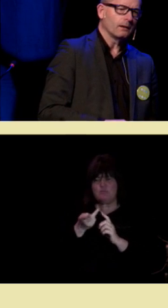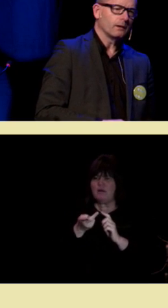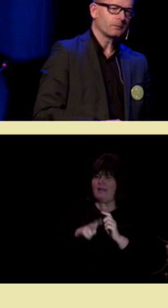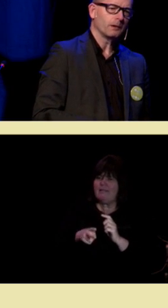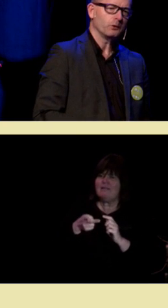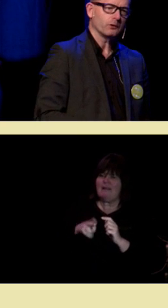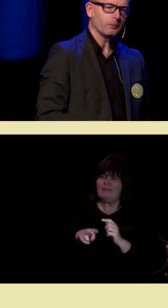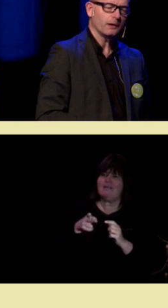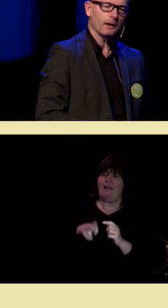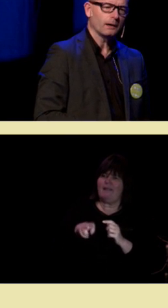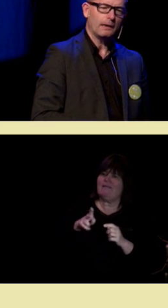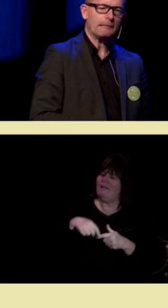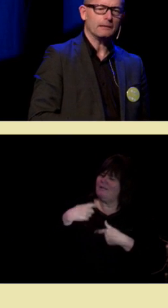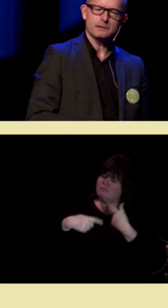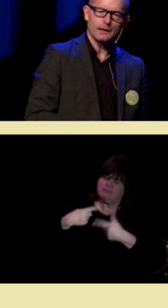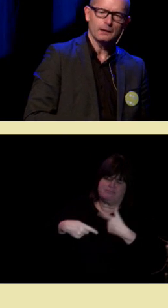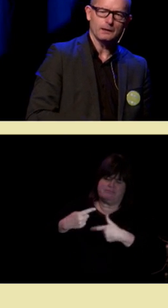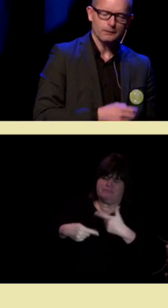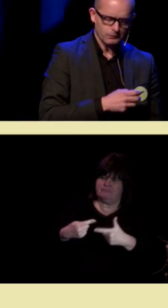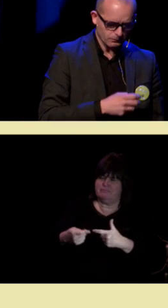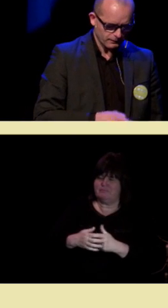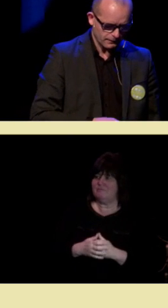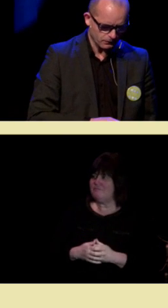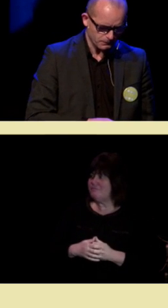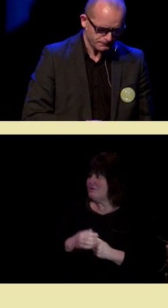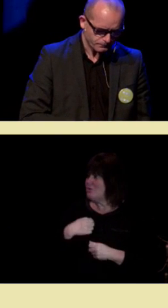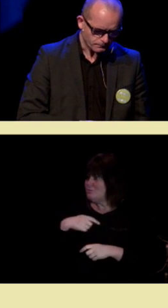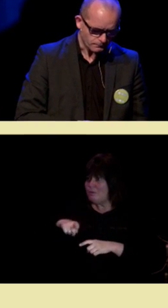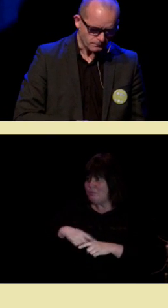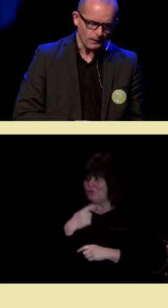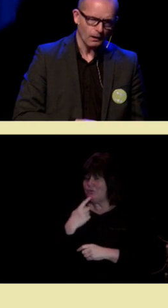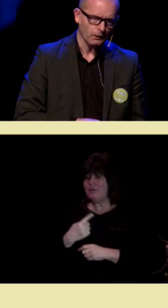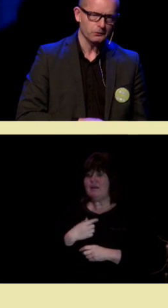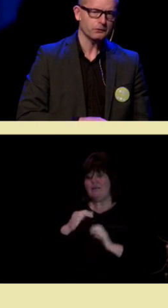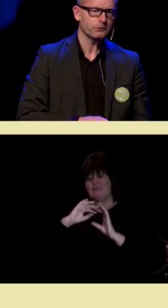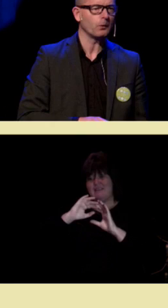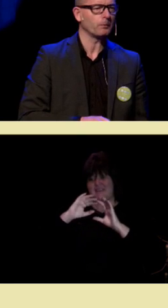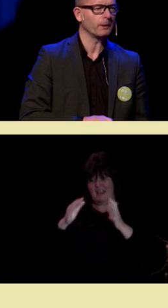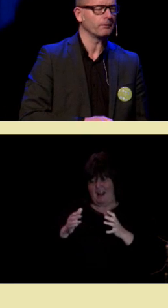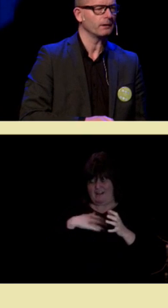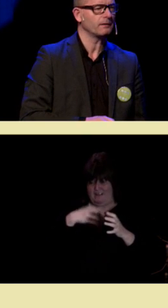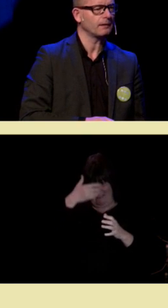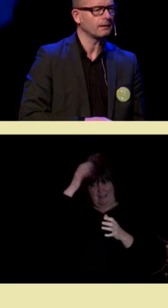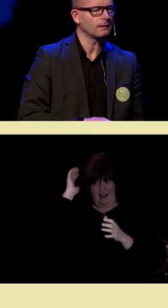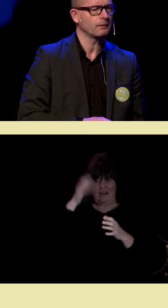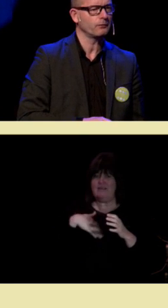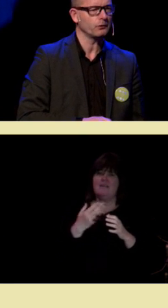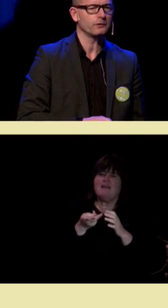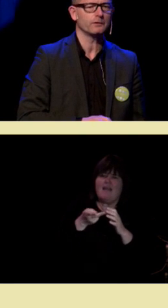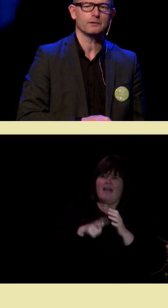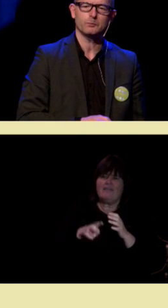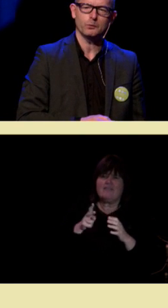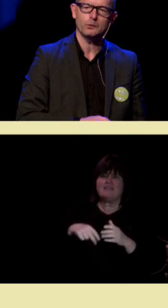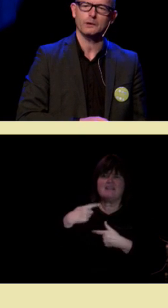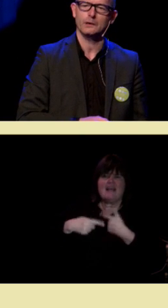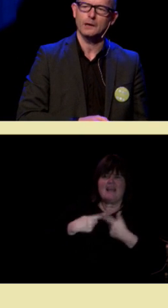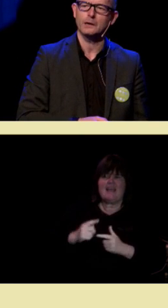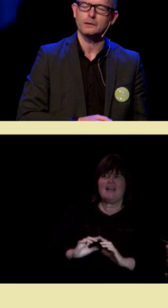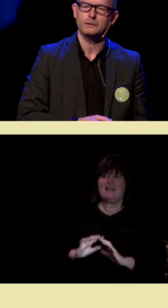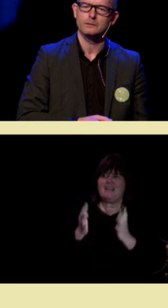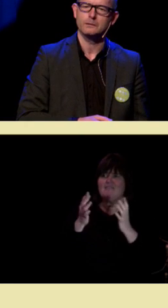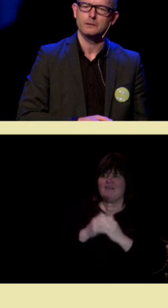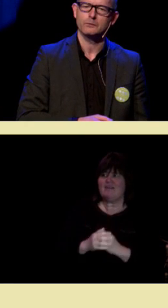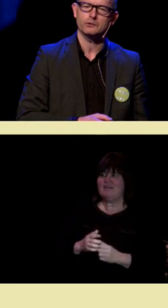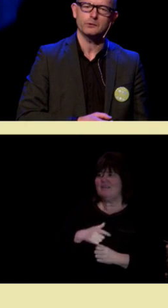Fordi, som jeg begynte med, hjernen endrer seg hele livet, som jeg har sett nå. Alt du opplever, setter fysiske spor i